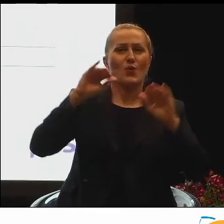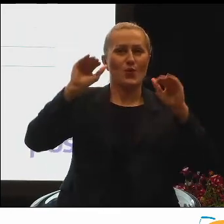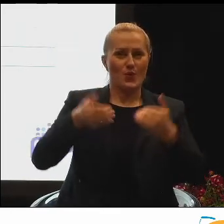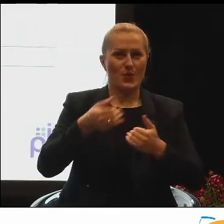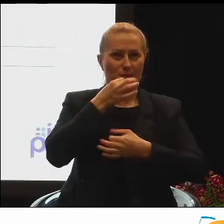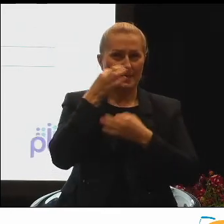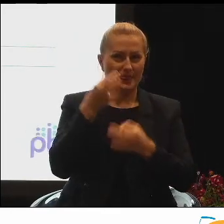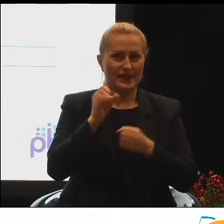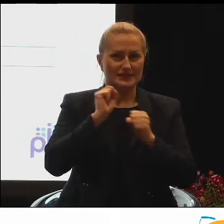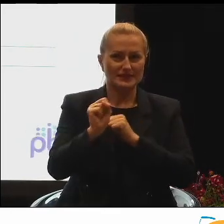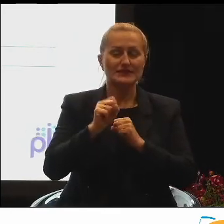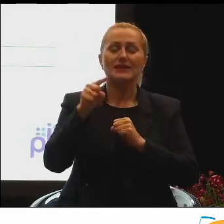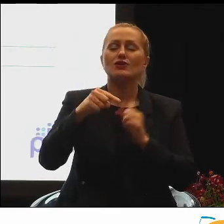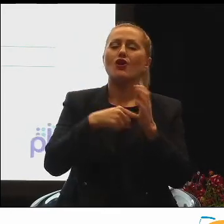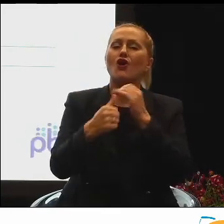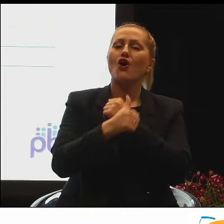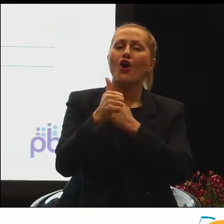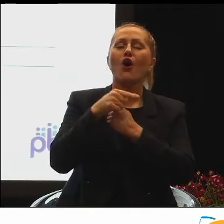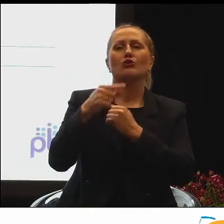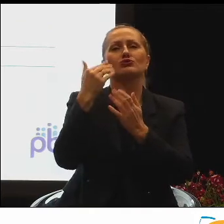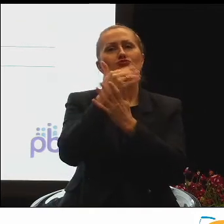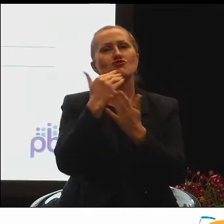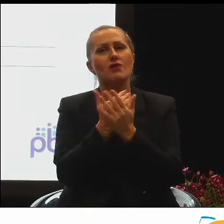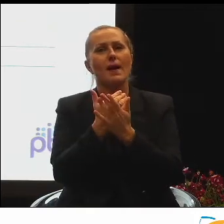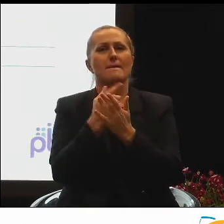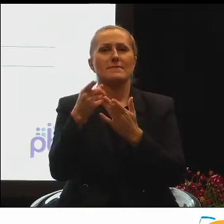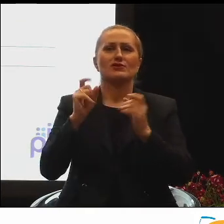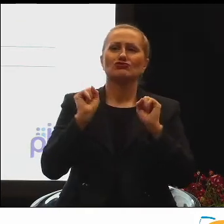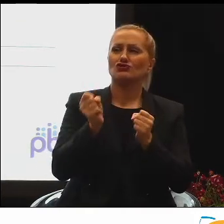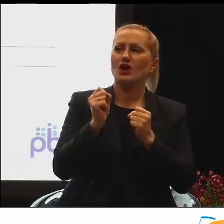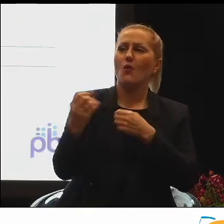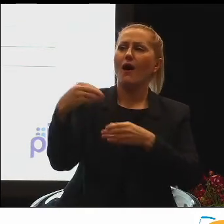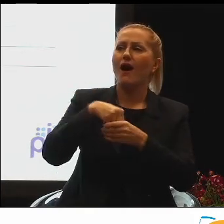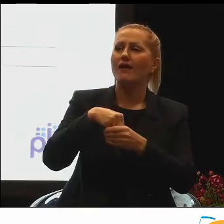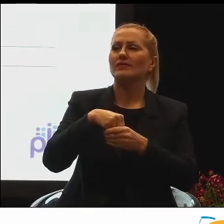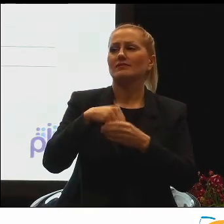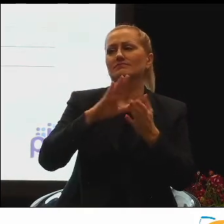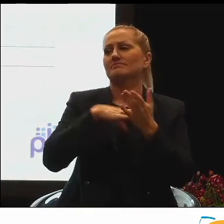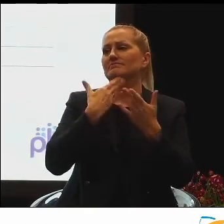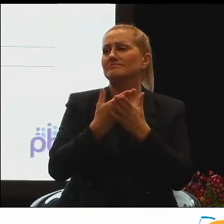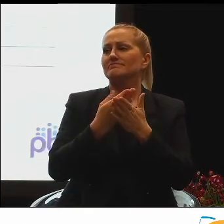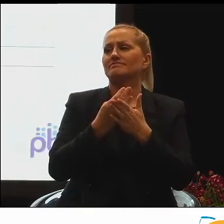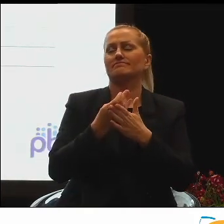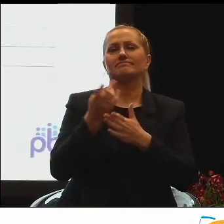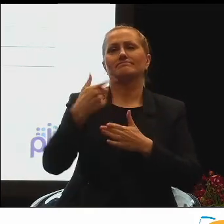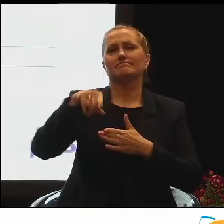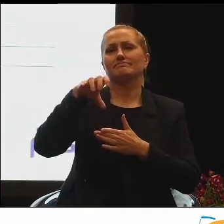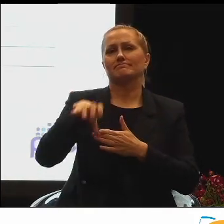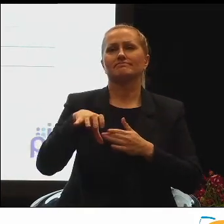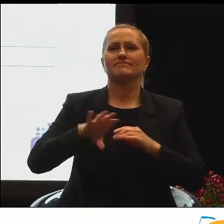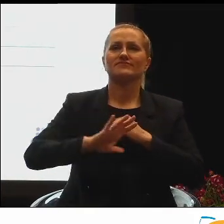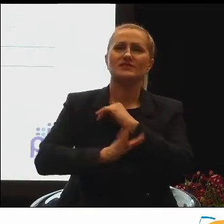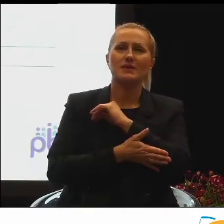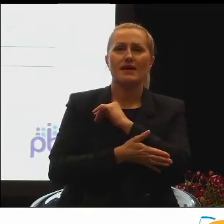ujęte pytanie. Tutaj chodzi o programy i działania, które dotyczą na przykład wspierania